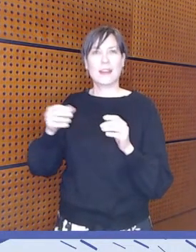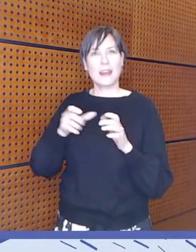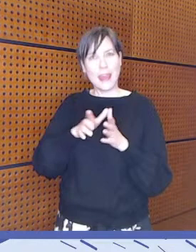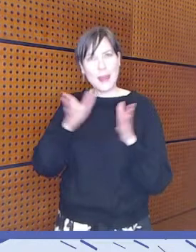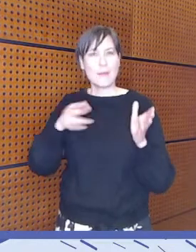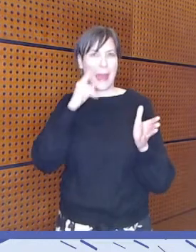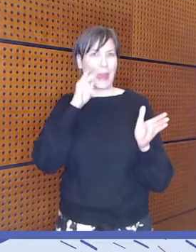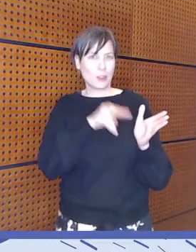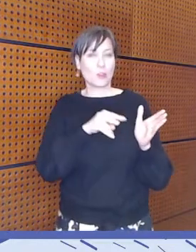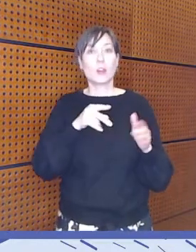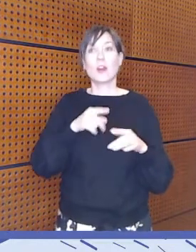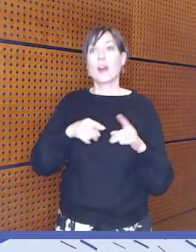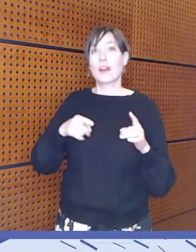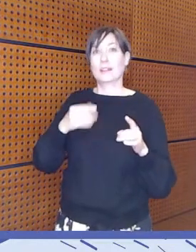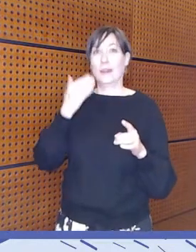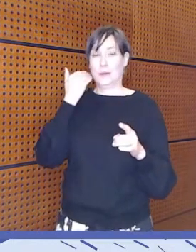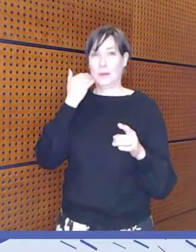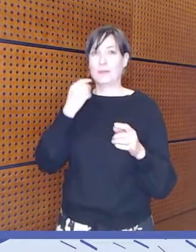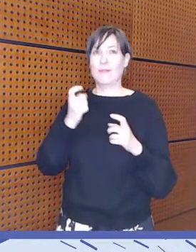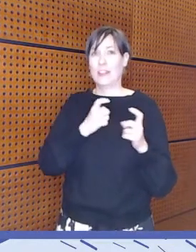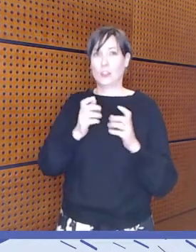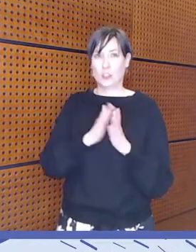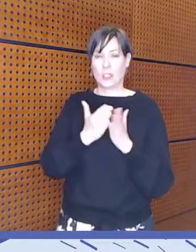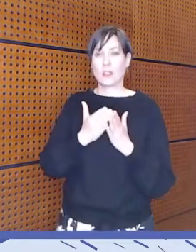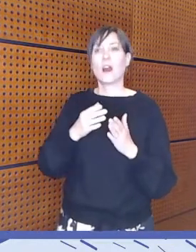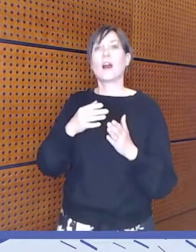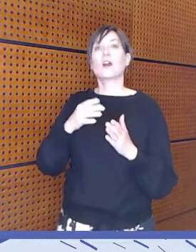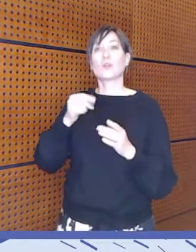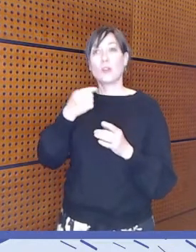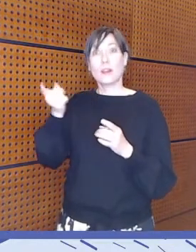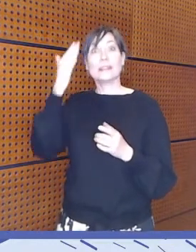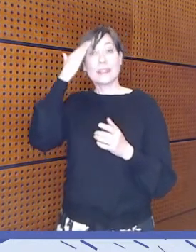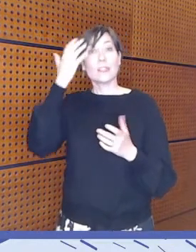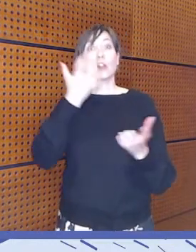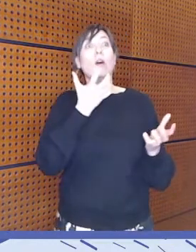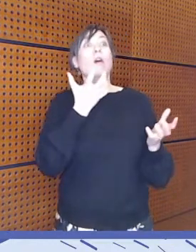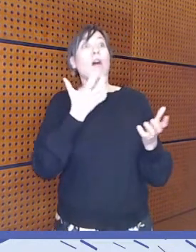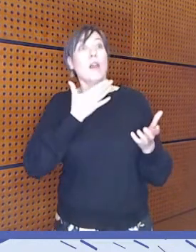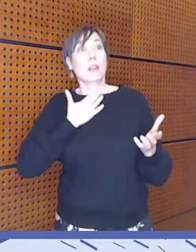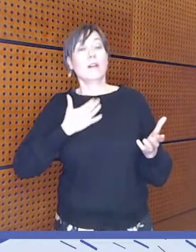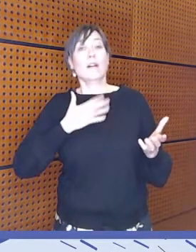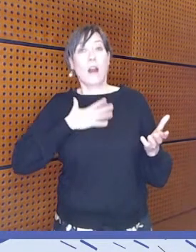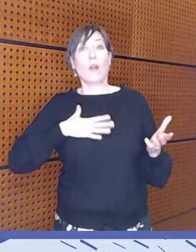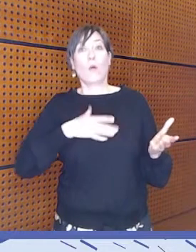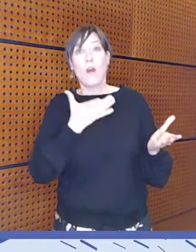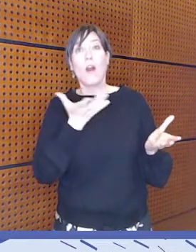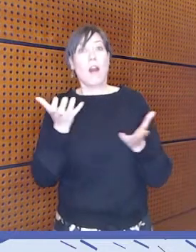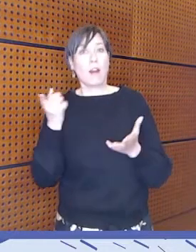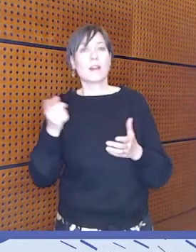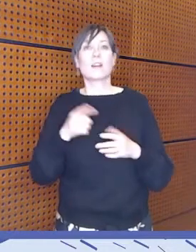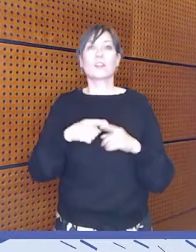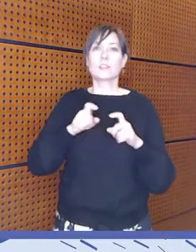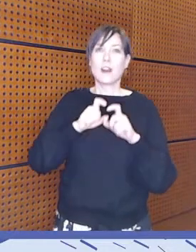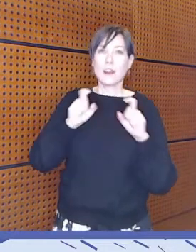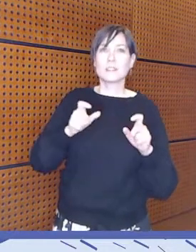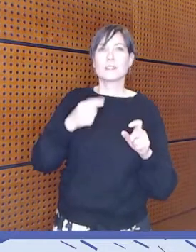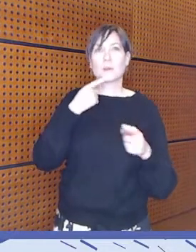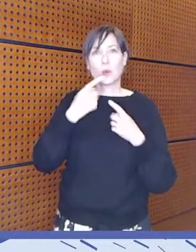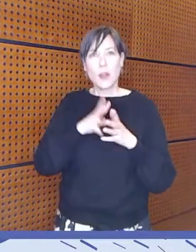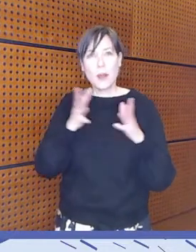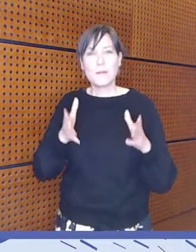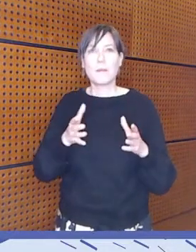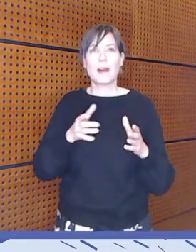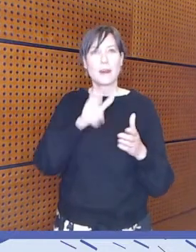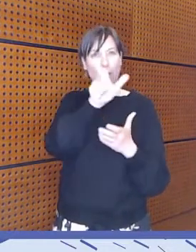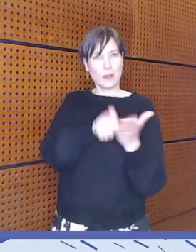huomannut, että sille on tiedon nälkä. Eli sitä tutkimustakin pitäisi popularisoida ja aiheesta puhua enemmän ja antaa sille sitä tilaa,